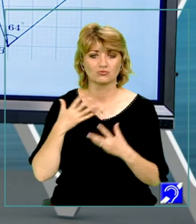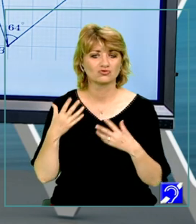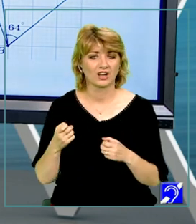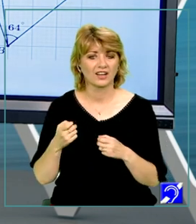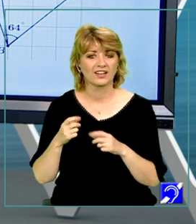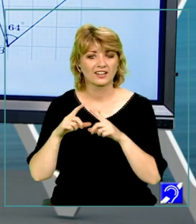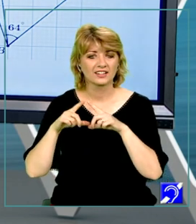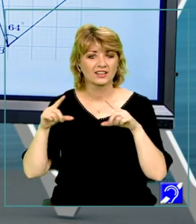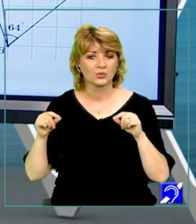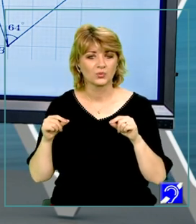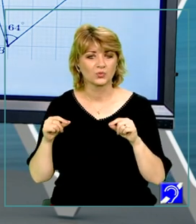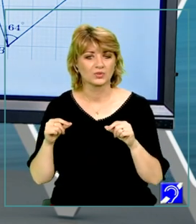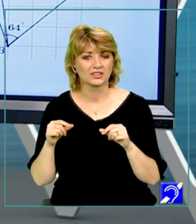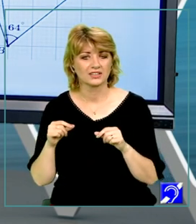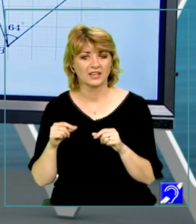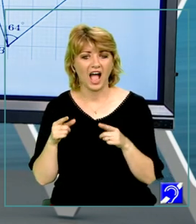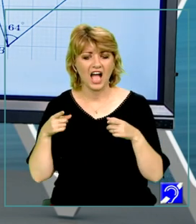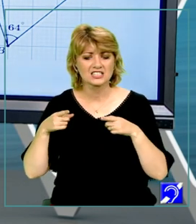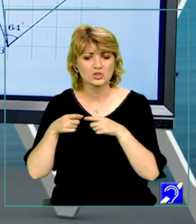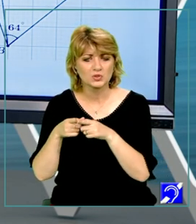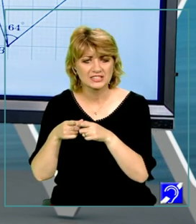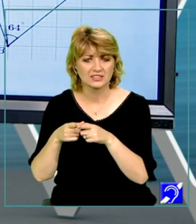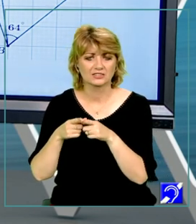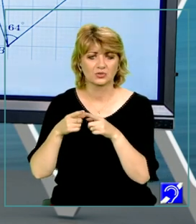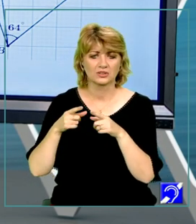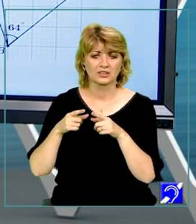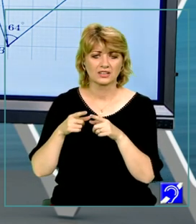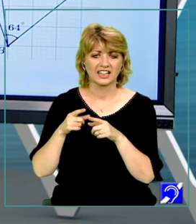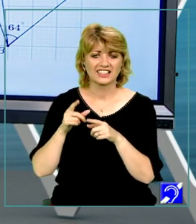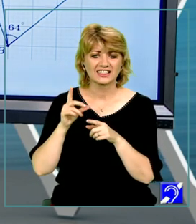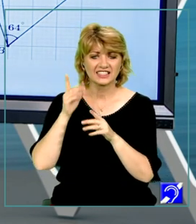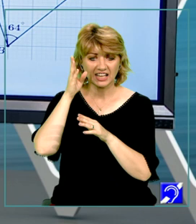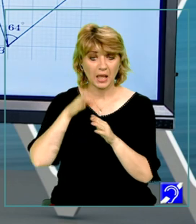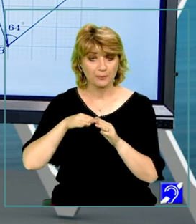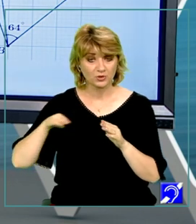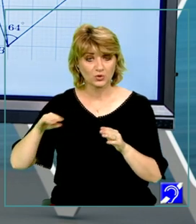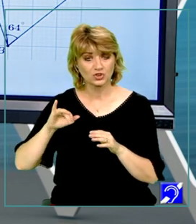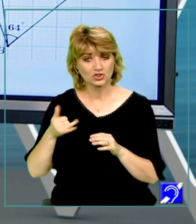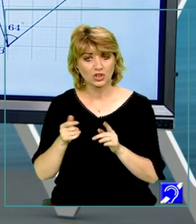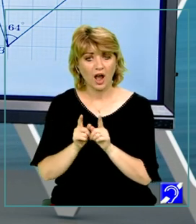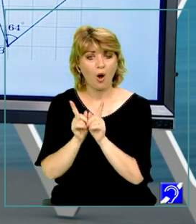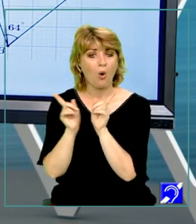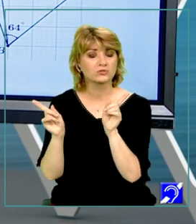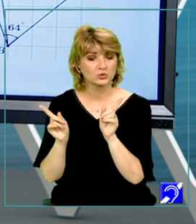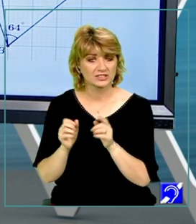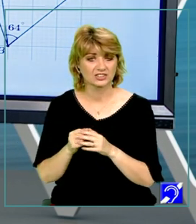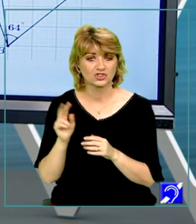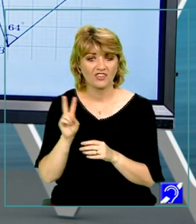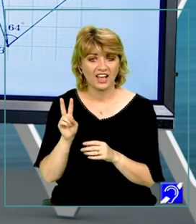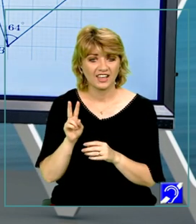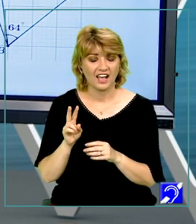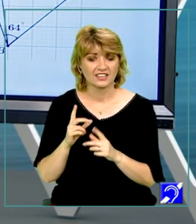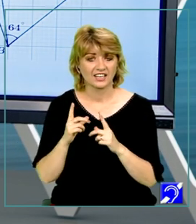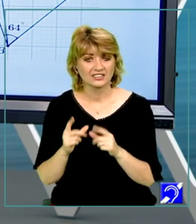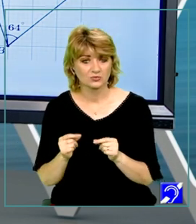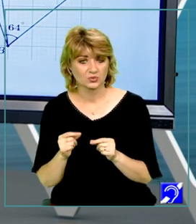triunghiuri, ascuțit unghic, drept unghic, optuz unghic și varianta de răspuns conform că reia nu se poate